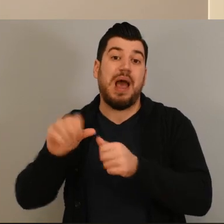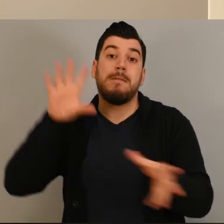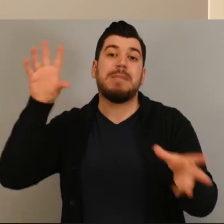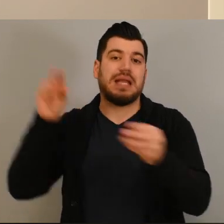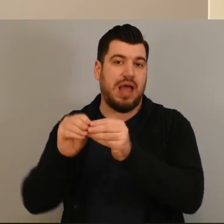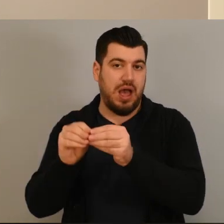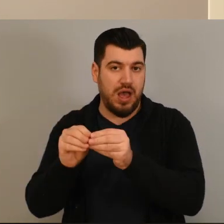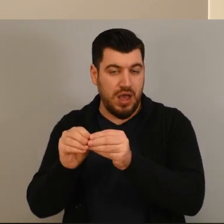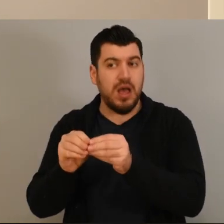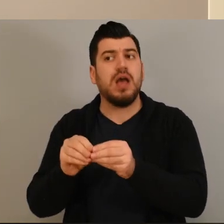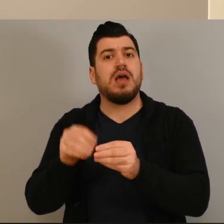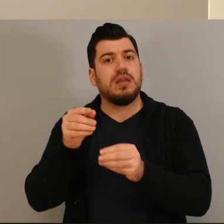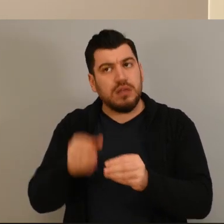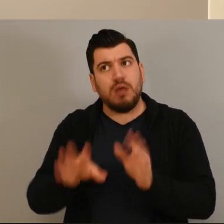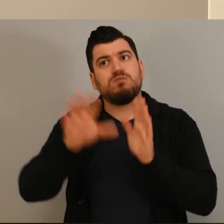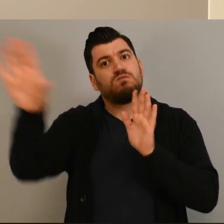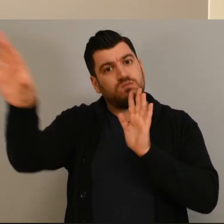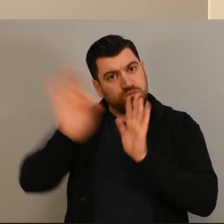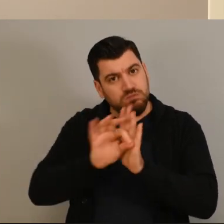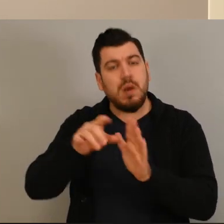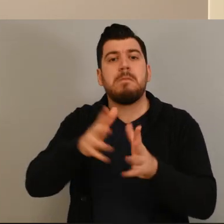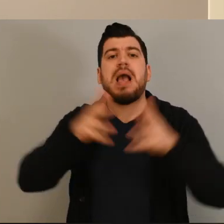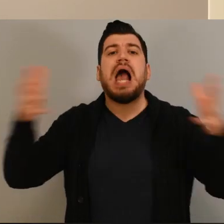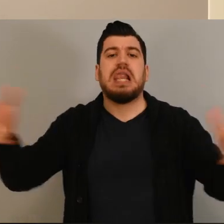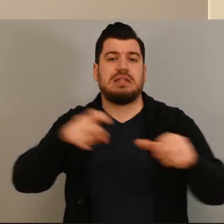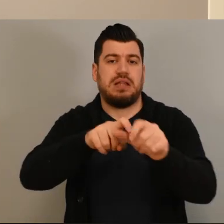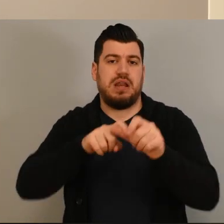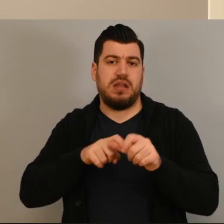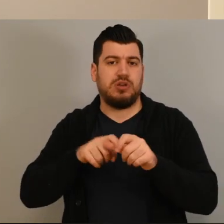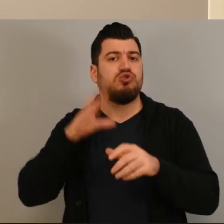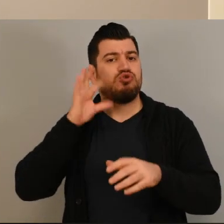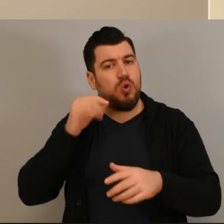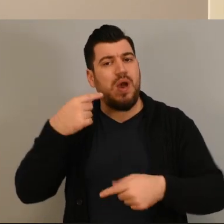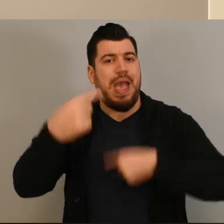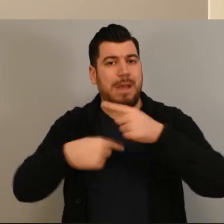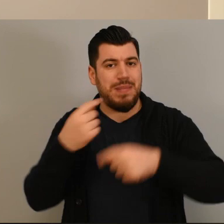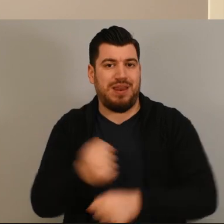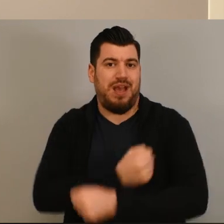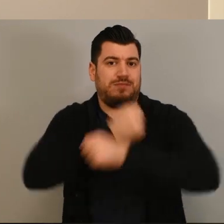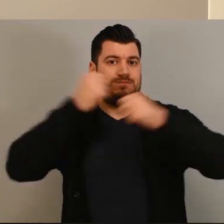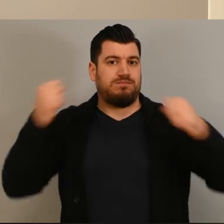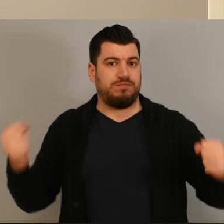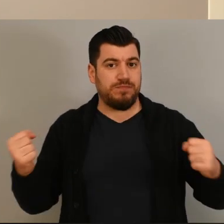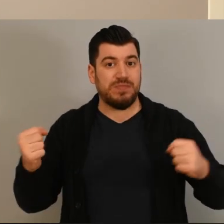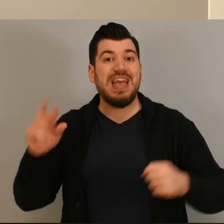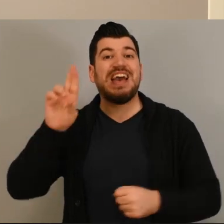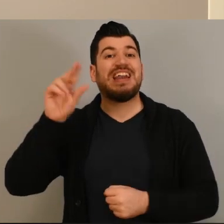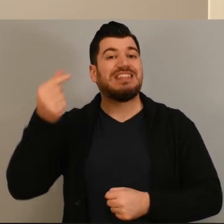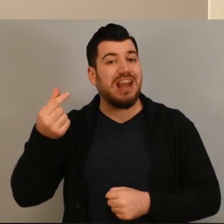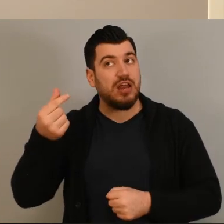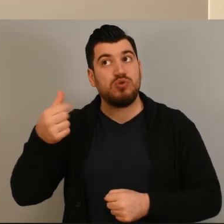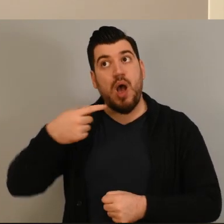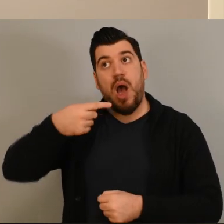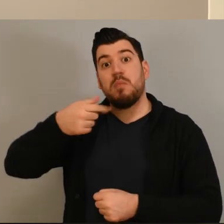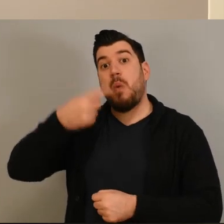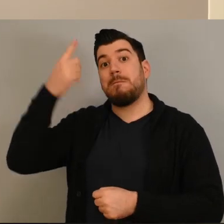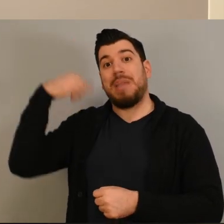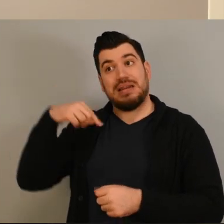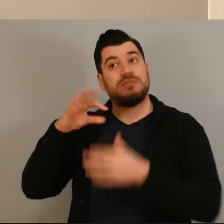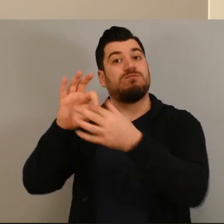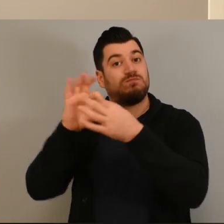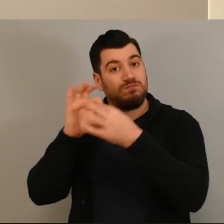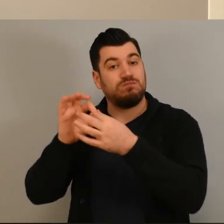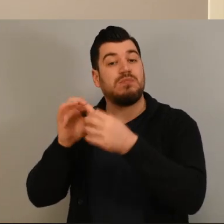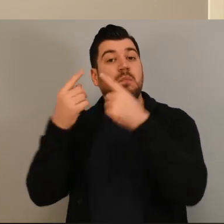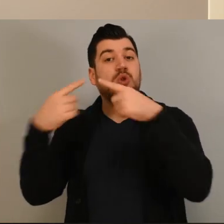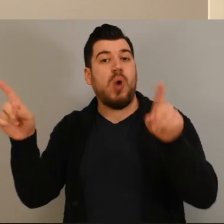μήνα σε μεγάλες εταιρείες και να κάνουν τα πρώτα τους βήματα στην αγορά εργασίας. Από πέρυσι το Regeneration συνεργάζεται με